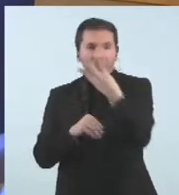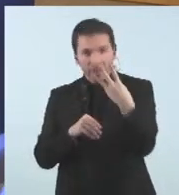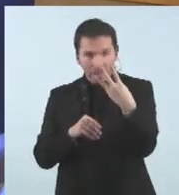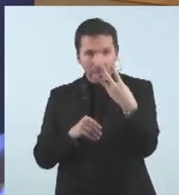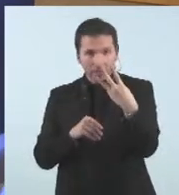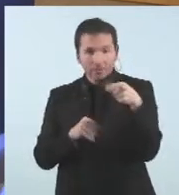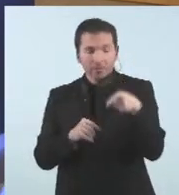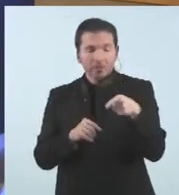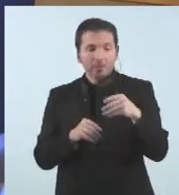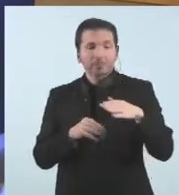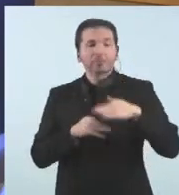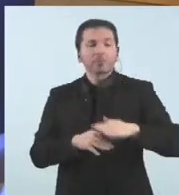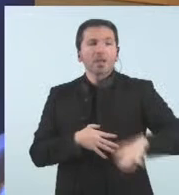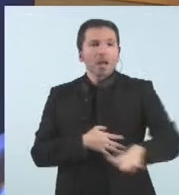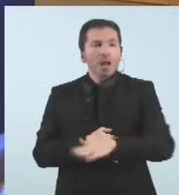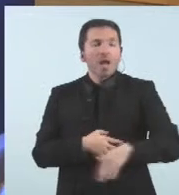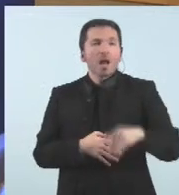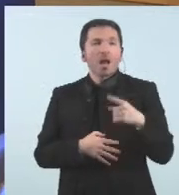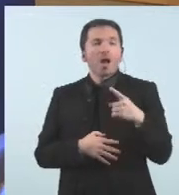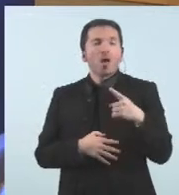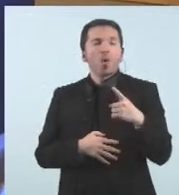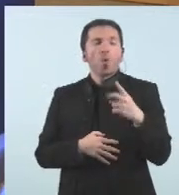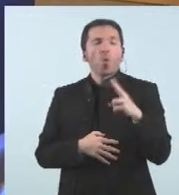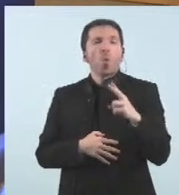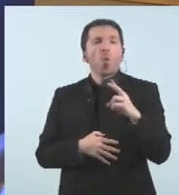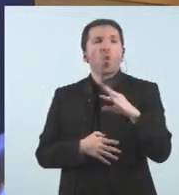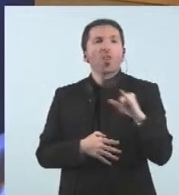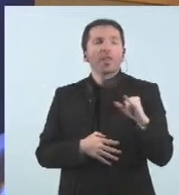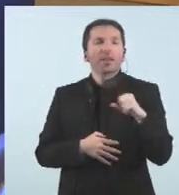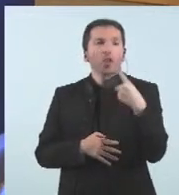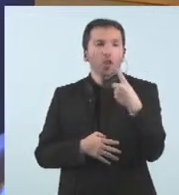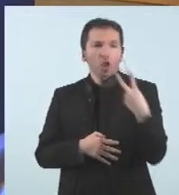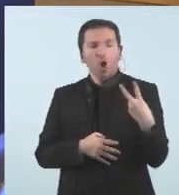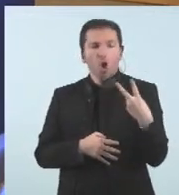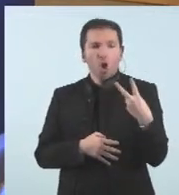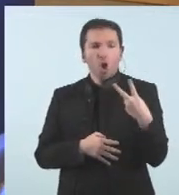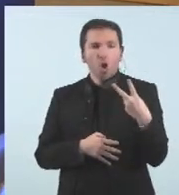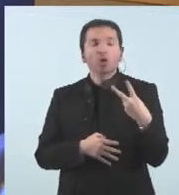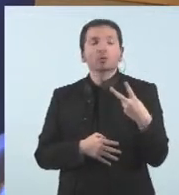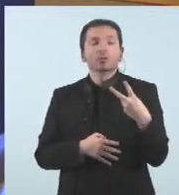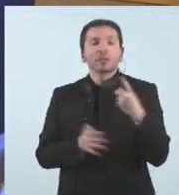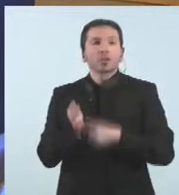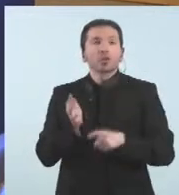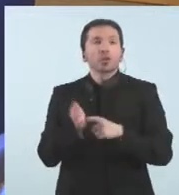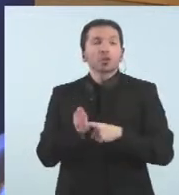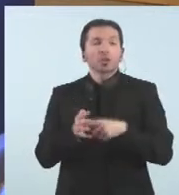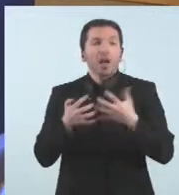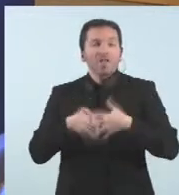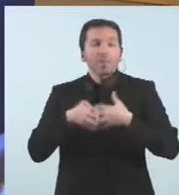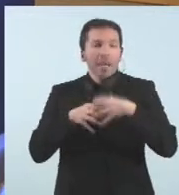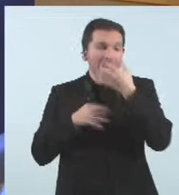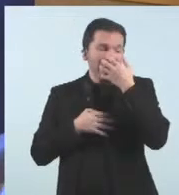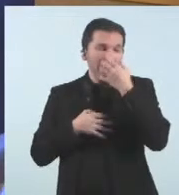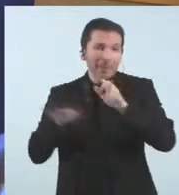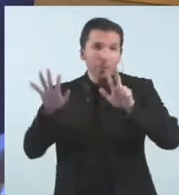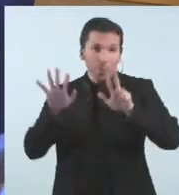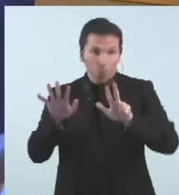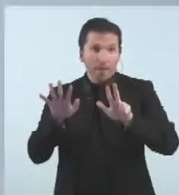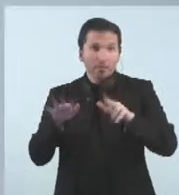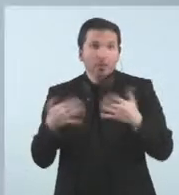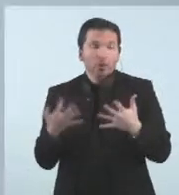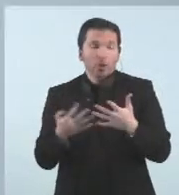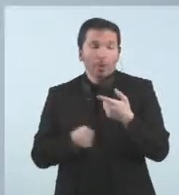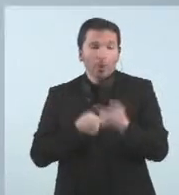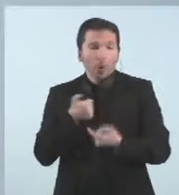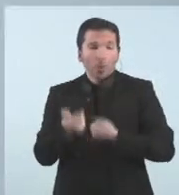I a l'UCI en tenim 12 ventilats mecànicament buit. Per tant, seguim observant una disminució progressiva lenta